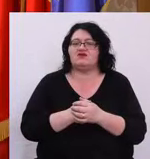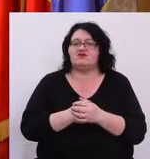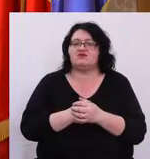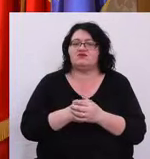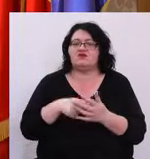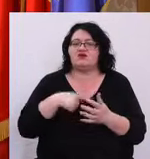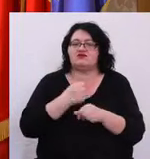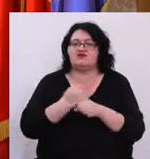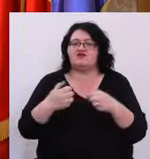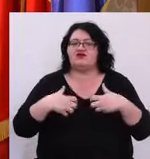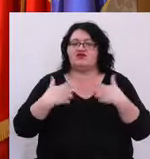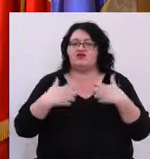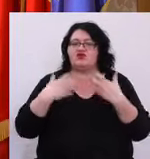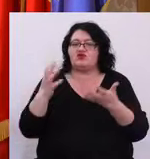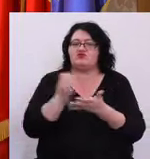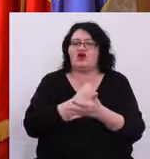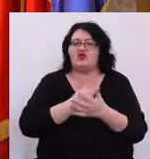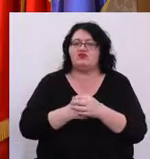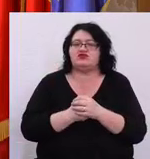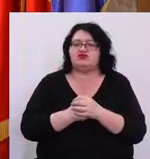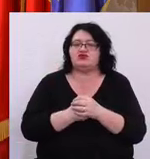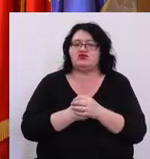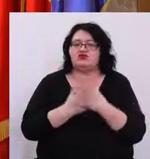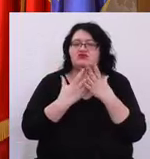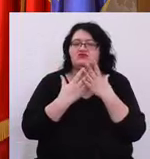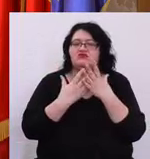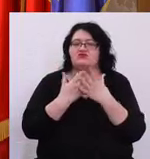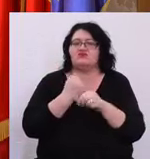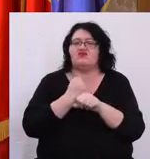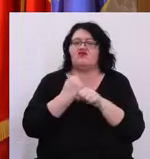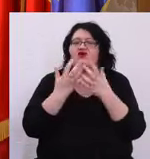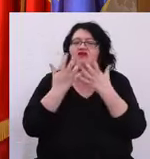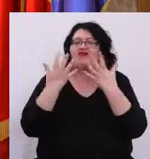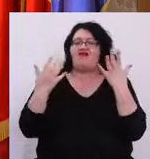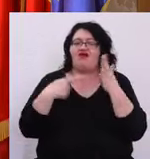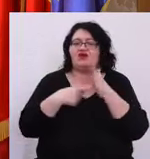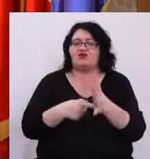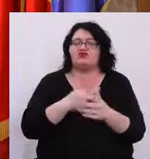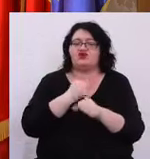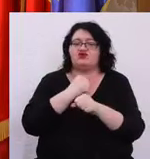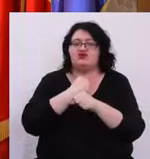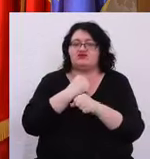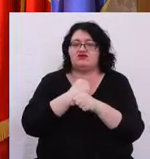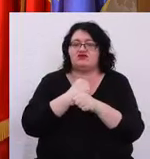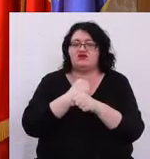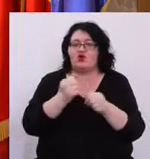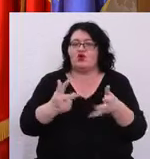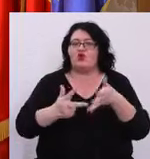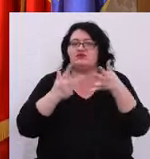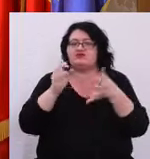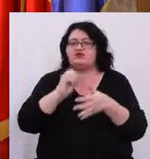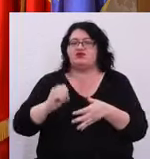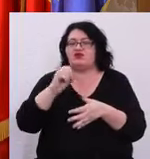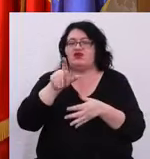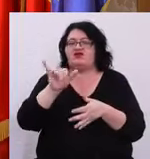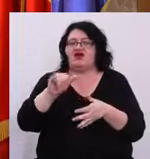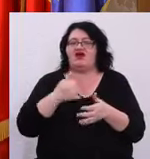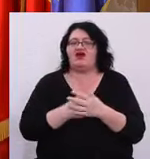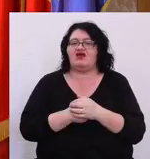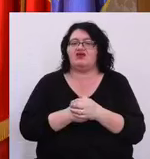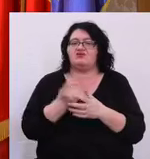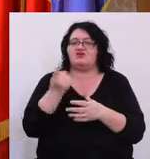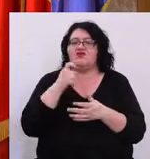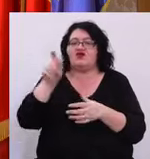Sunt foarte bucuros că am obținut Foarte concret pentru acest șantier 18 milioane de lei